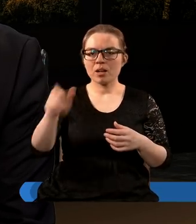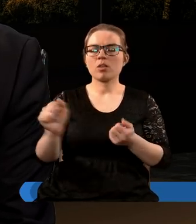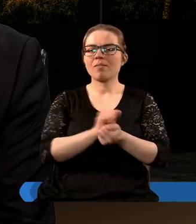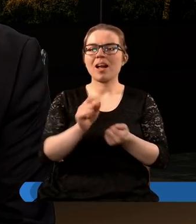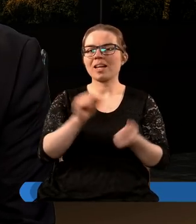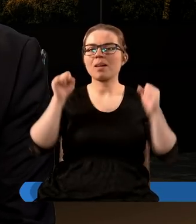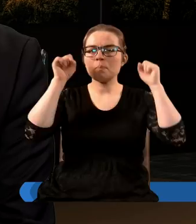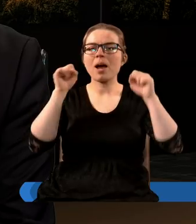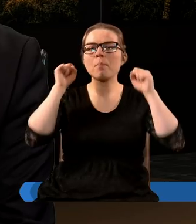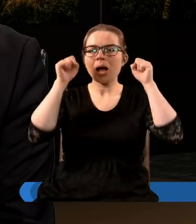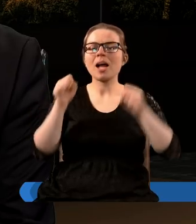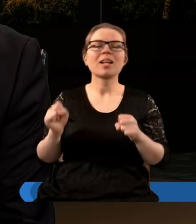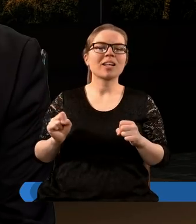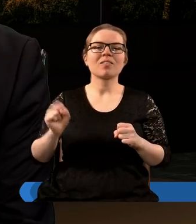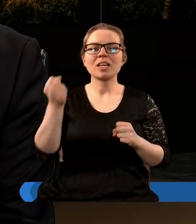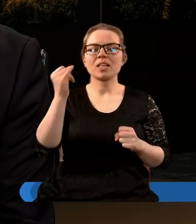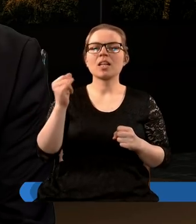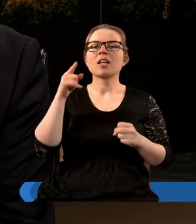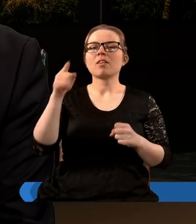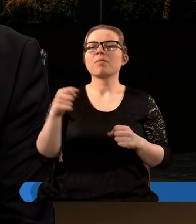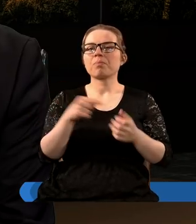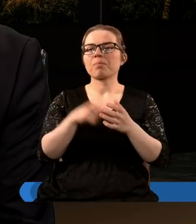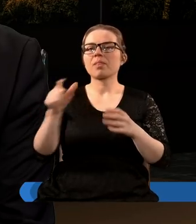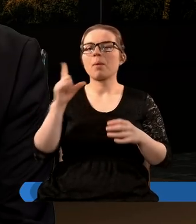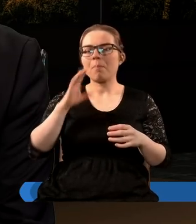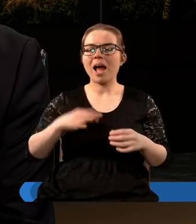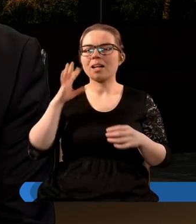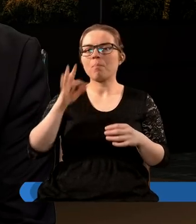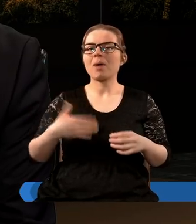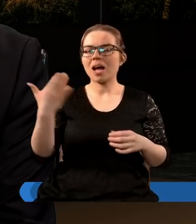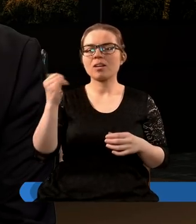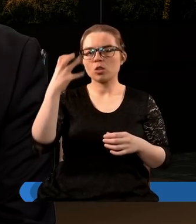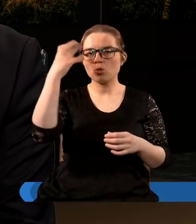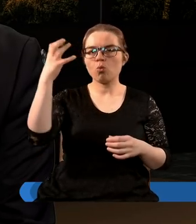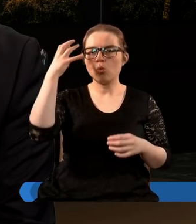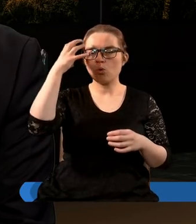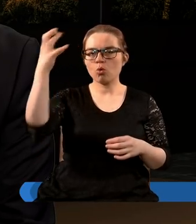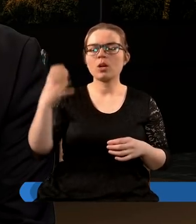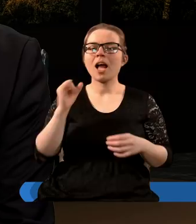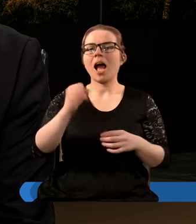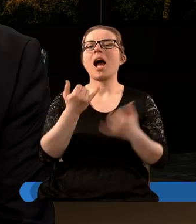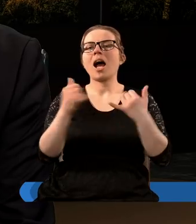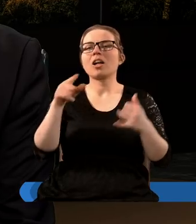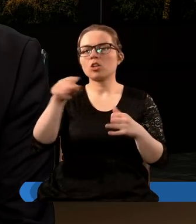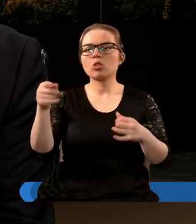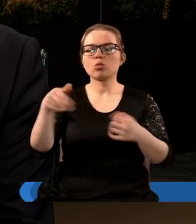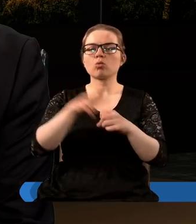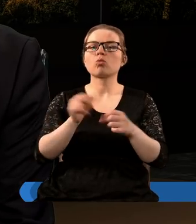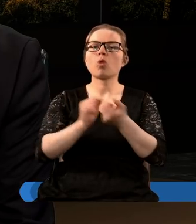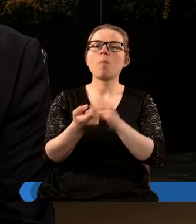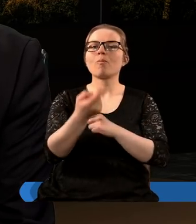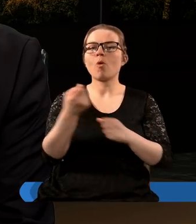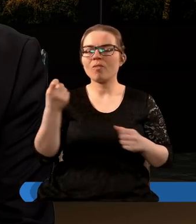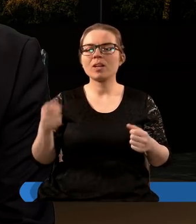oni walczyć z barankiem lecz baranek zwycięży ich bo jest panem panów i królem królów a z nim ci którzy są